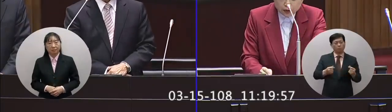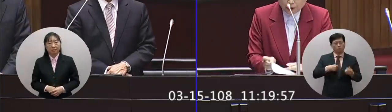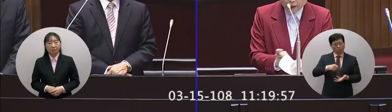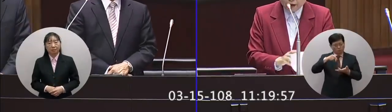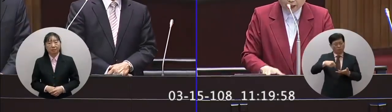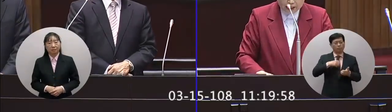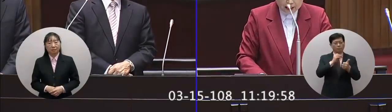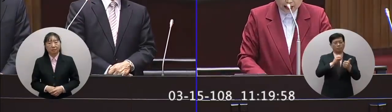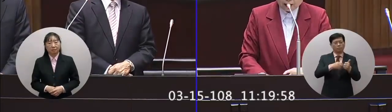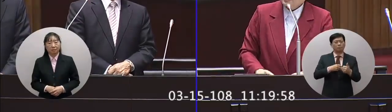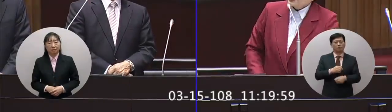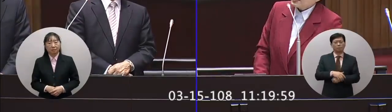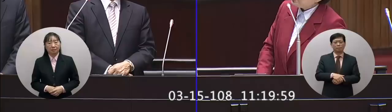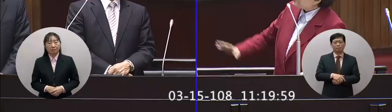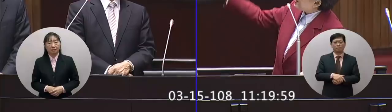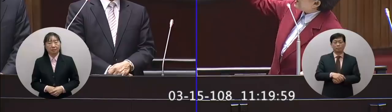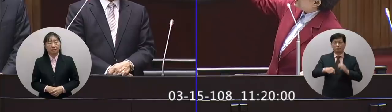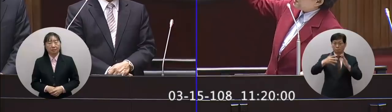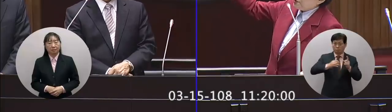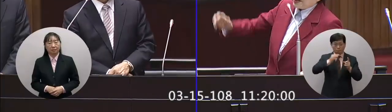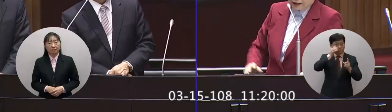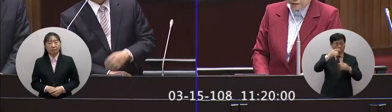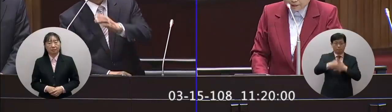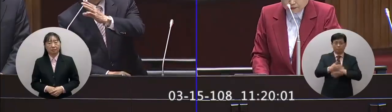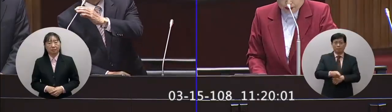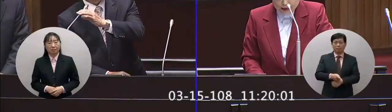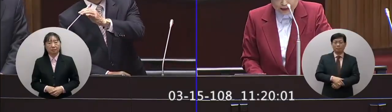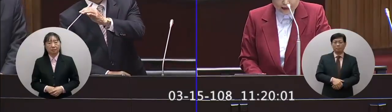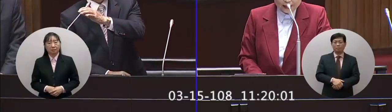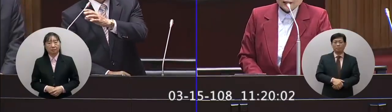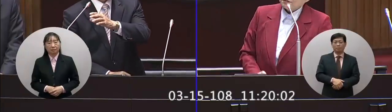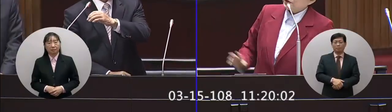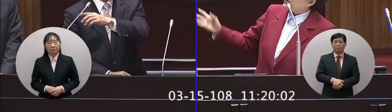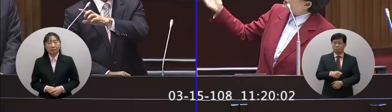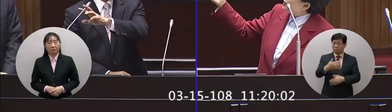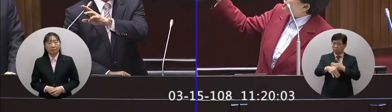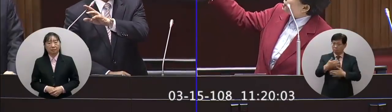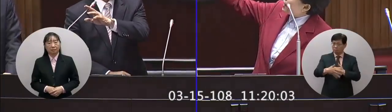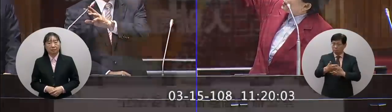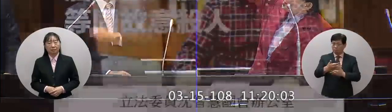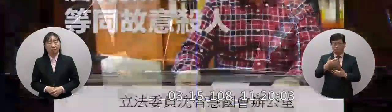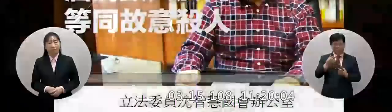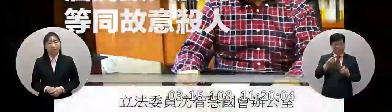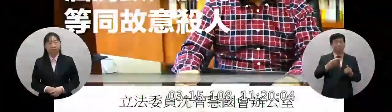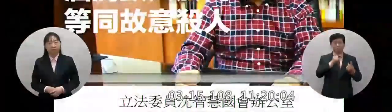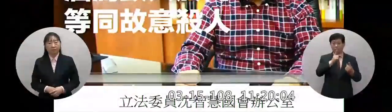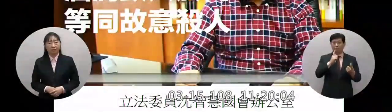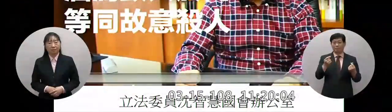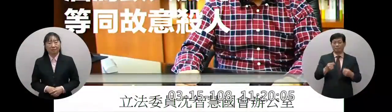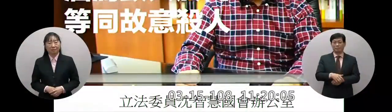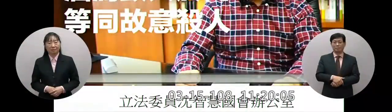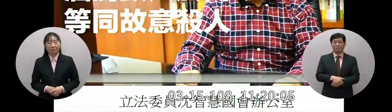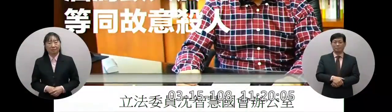就是提相關的配套來跟你談那院長你看一個影片這個影片也很精彩,在你說的吧